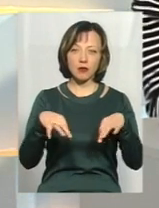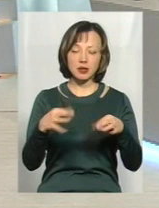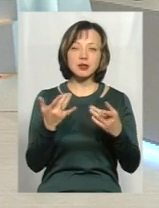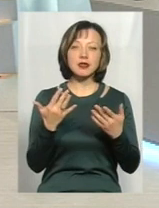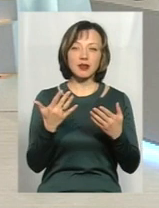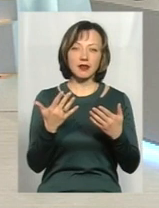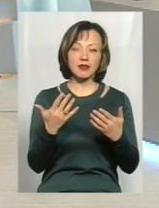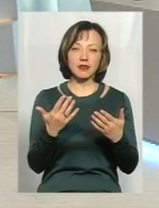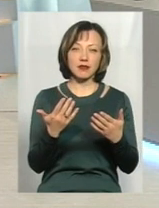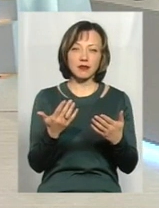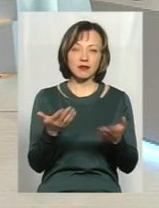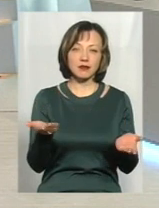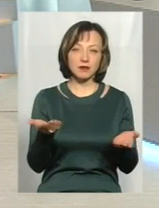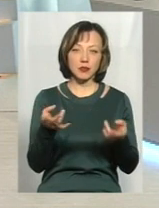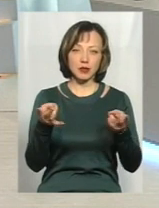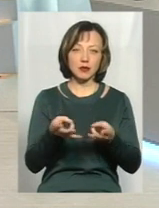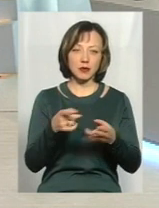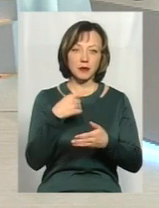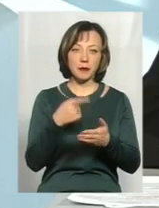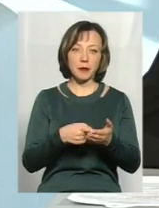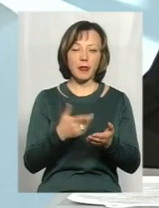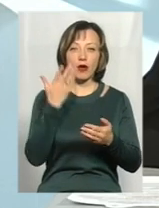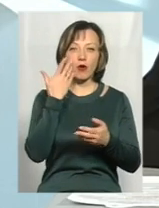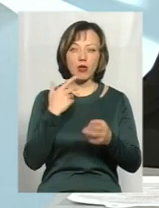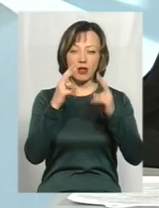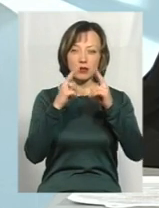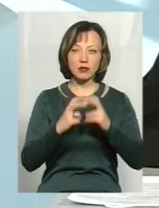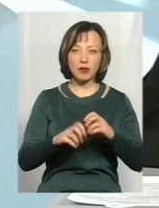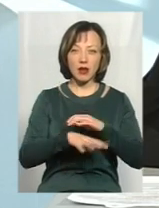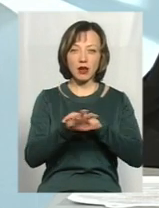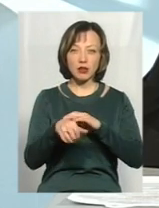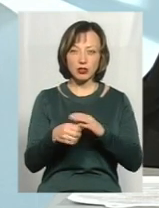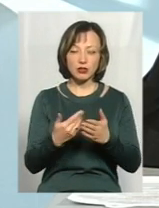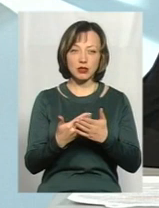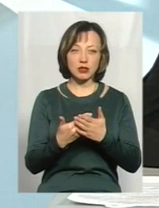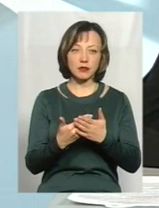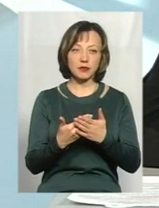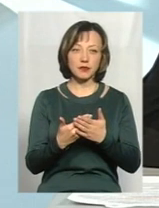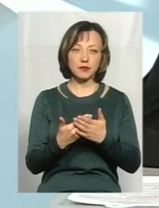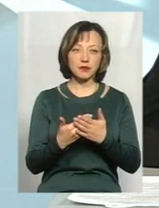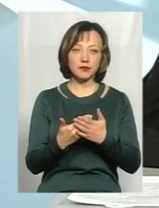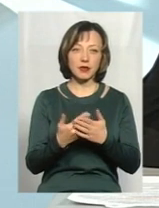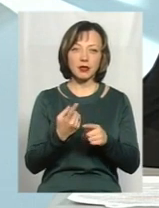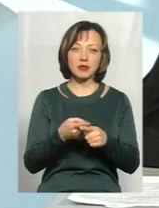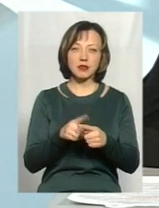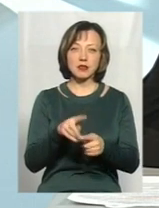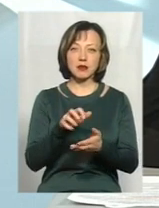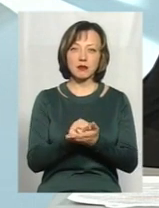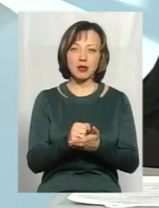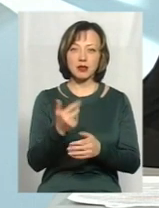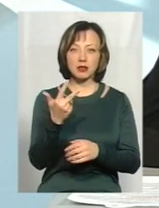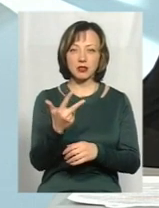витрачали? Ну, ми коли аналізували крадіжки, то це займає 3